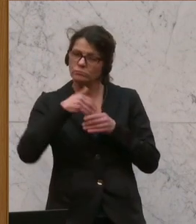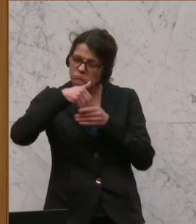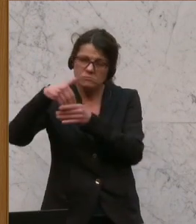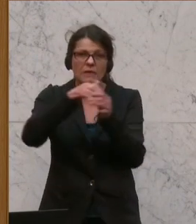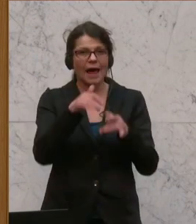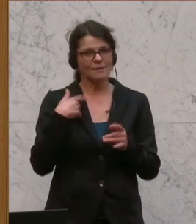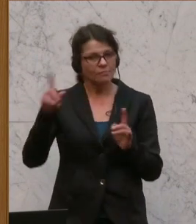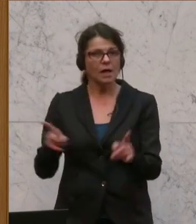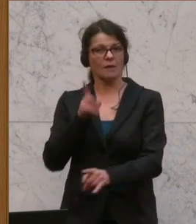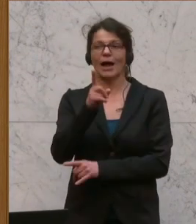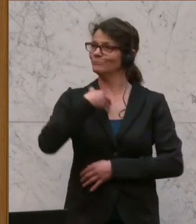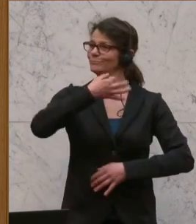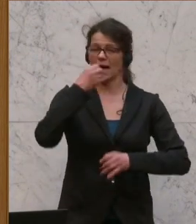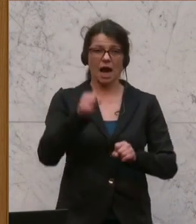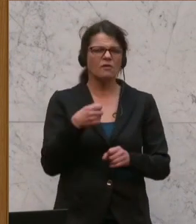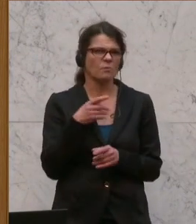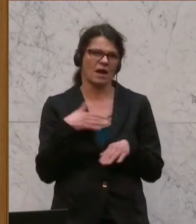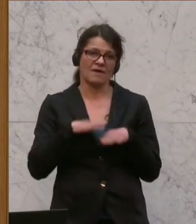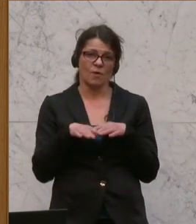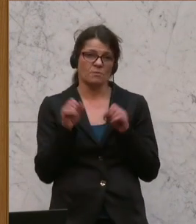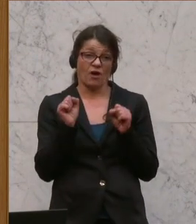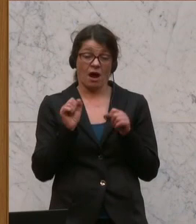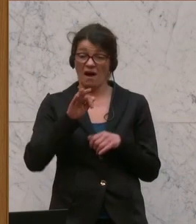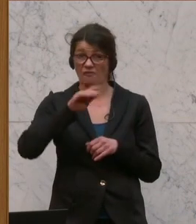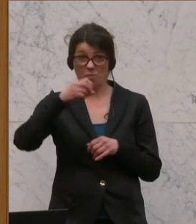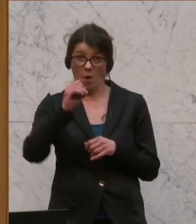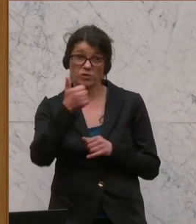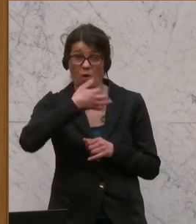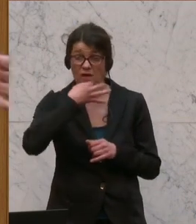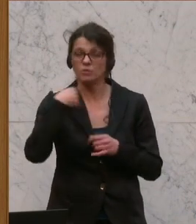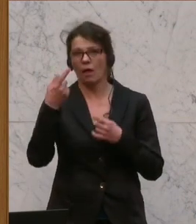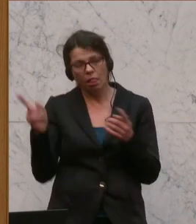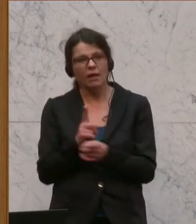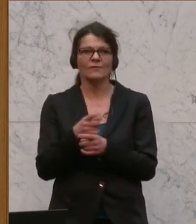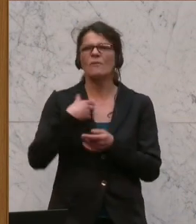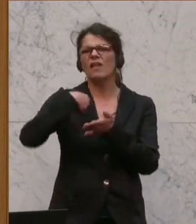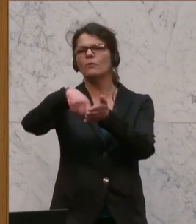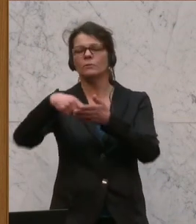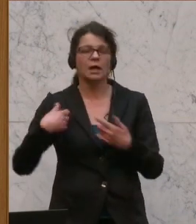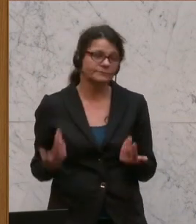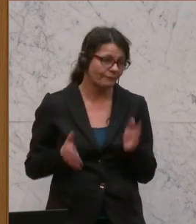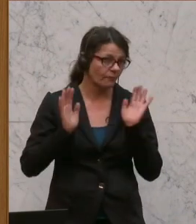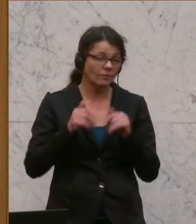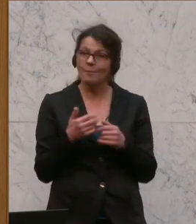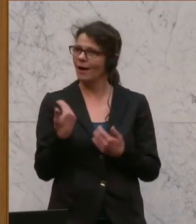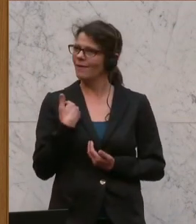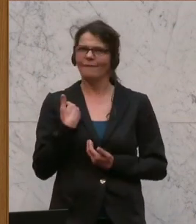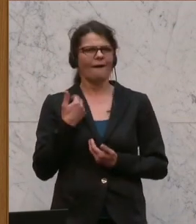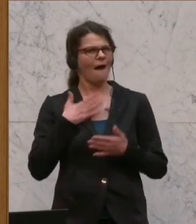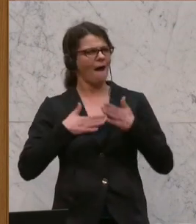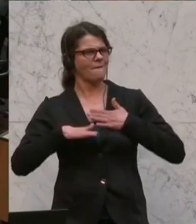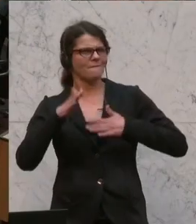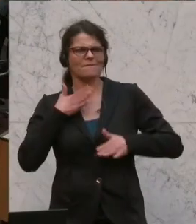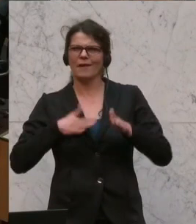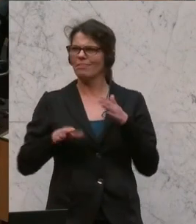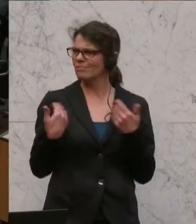herauszugehen. Ich bin es normalerweise immer gewohnt, dass ich nach der FPÖ hier herausgehen muss und sozusagen die Dinge wieder gerade rücken muss. Und das war jetzt umso angenehmer,